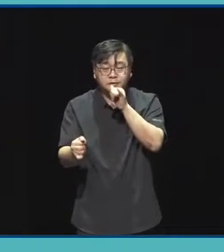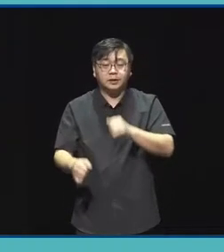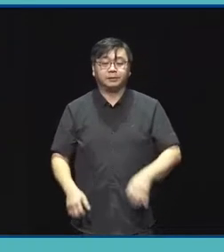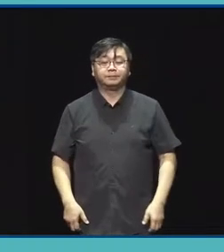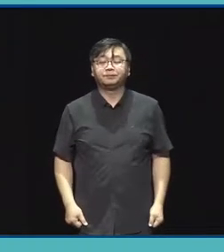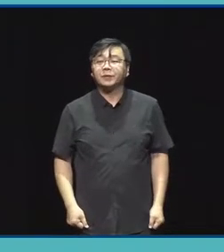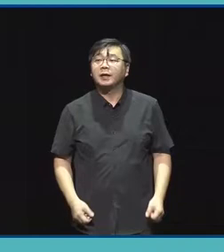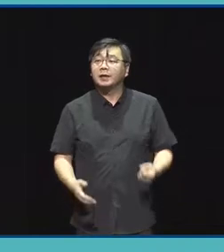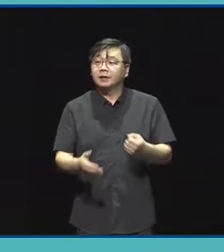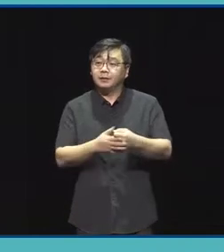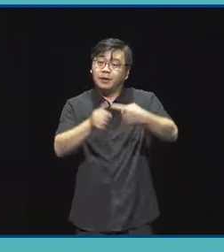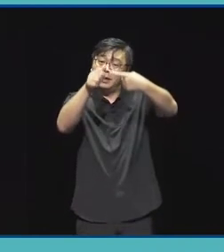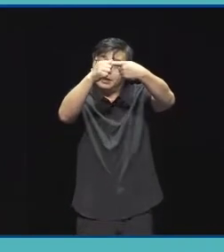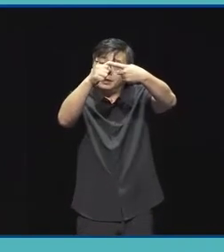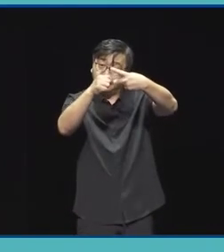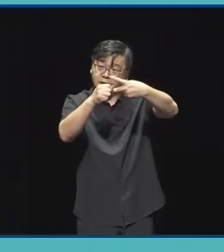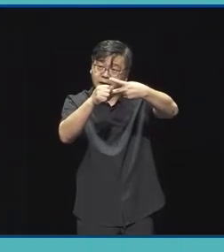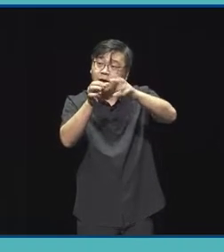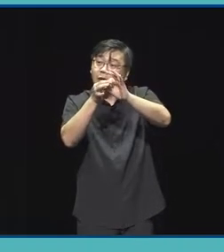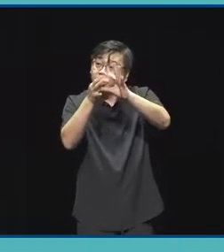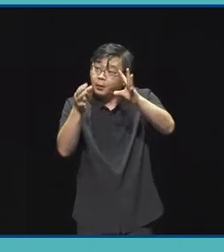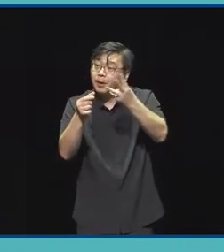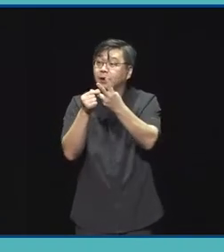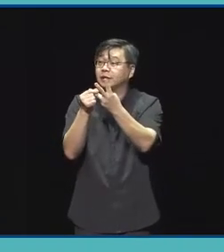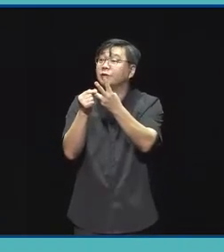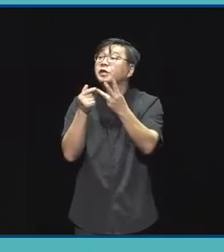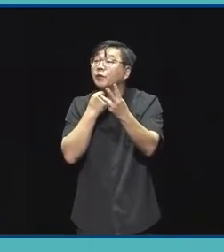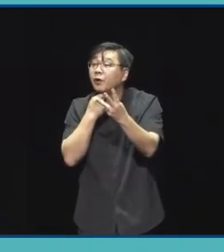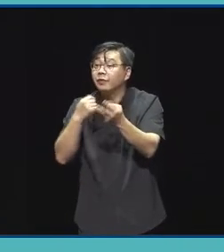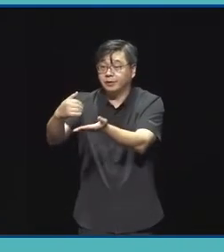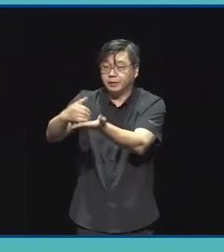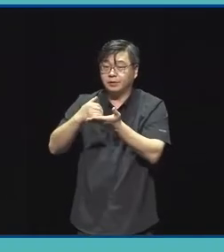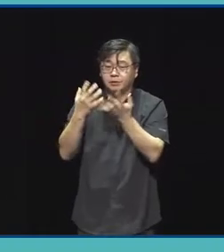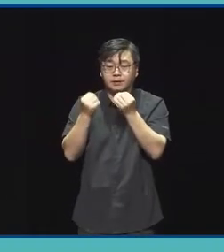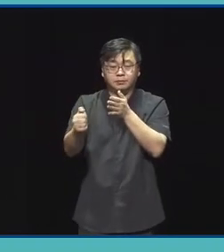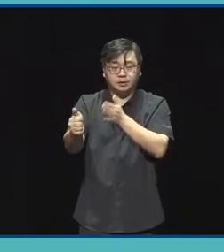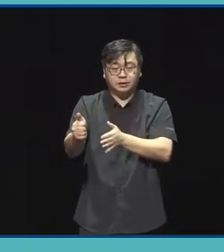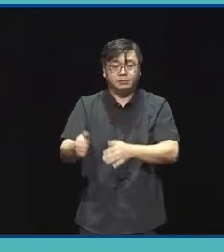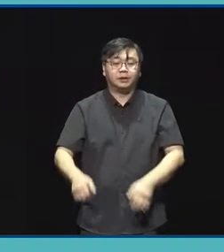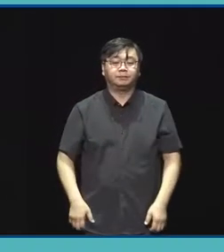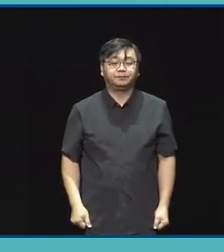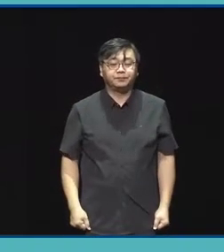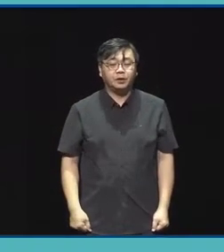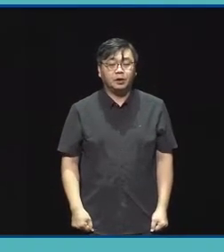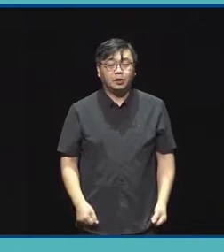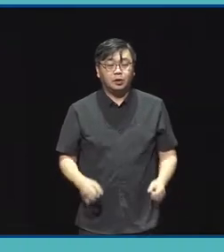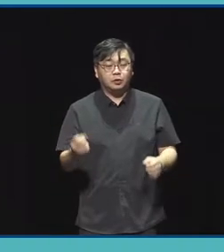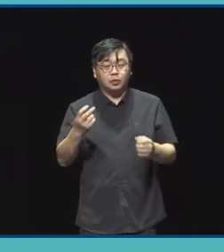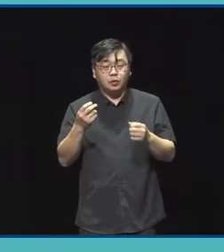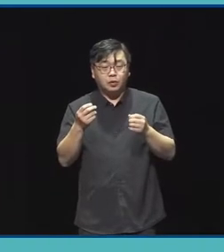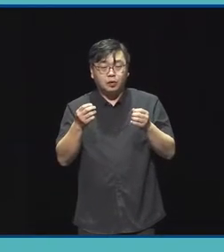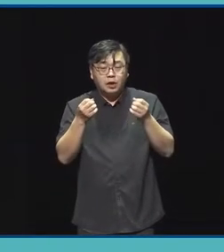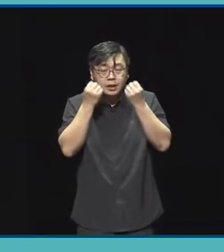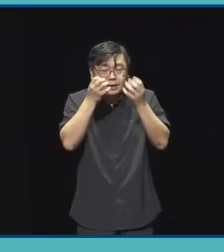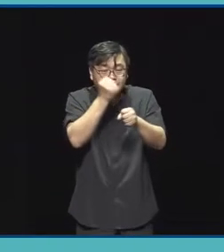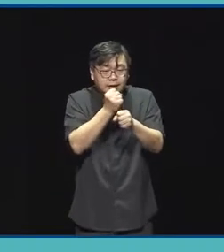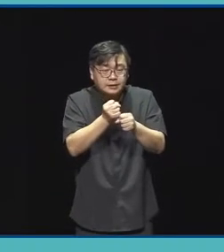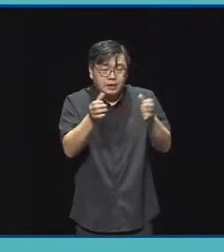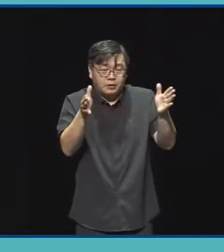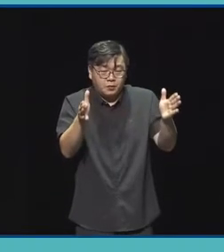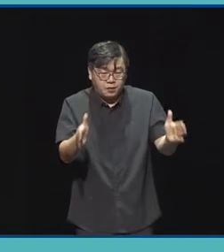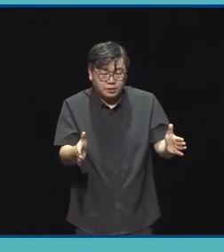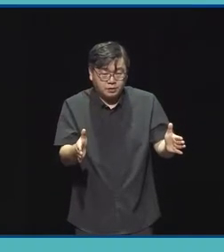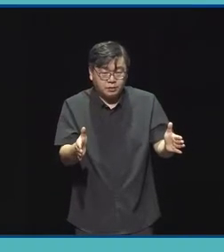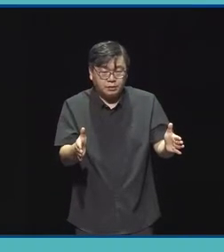항목이니 이러한 사업에도 관심을 가져주실 것을 부탁드립니다 그리고 저희 창작의 가정 사업과 유형